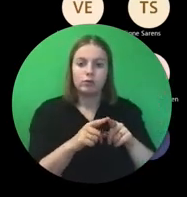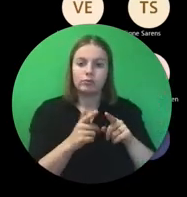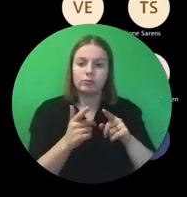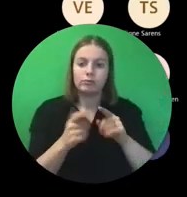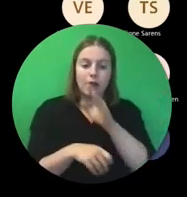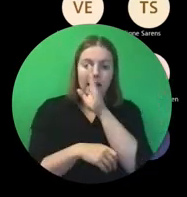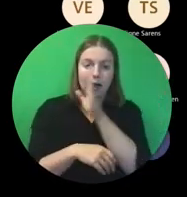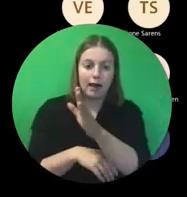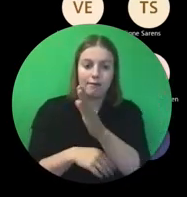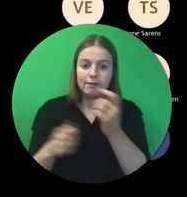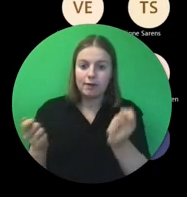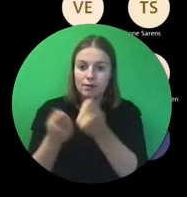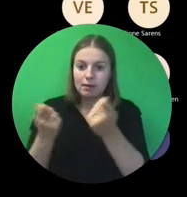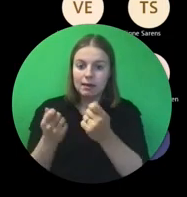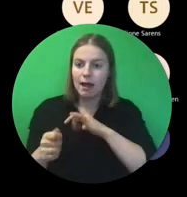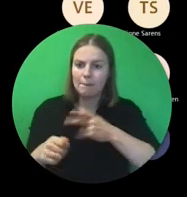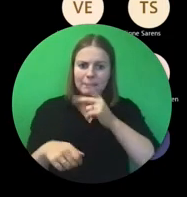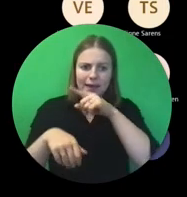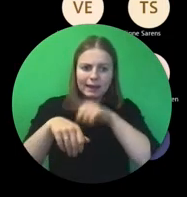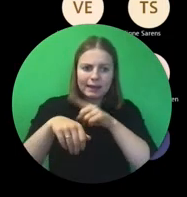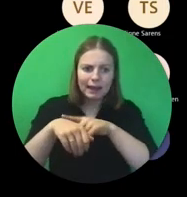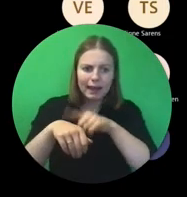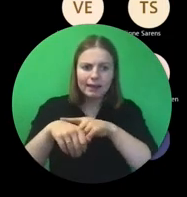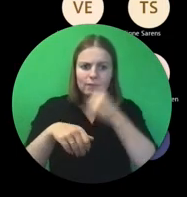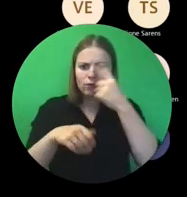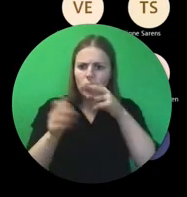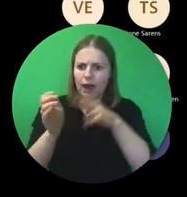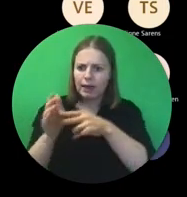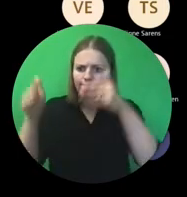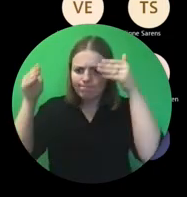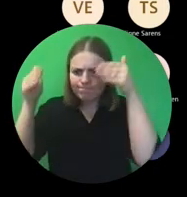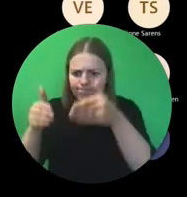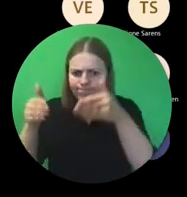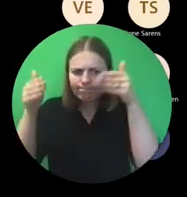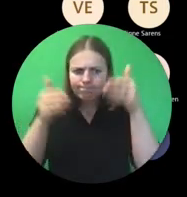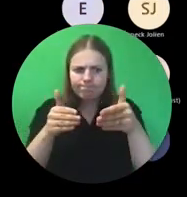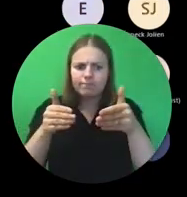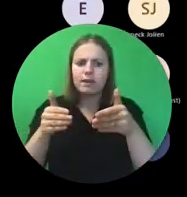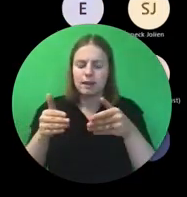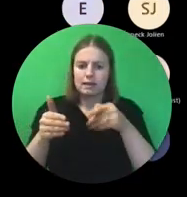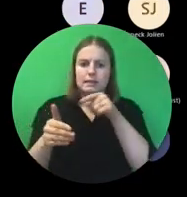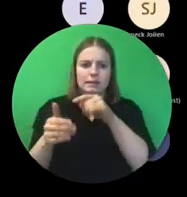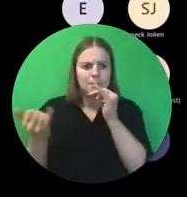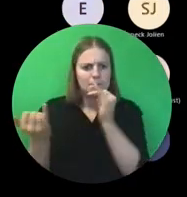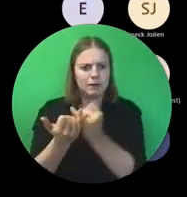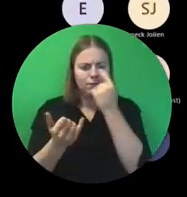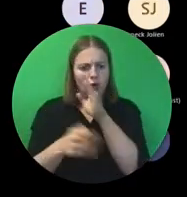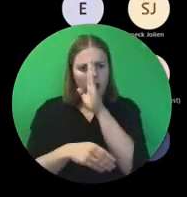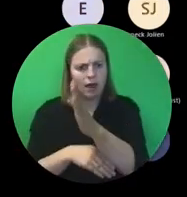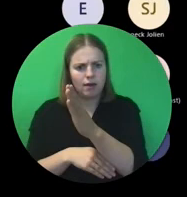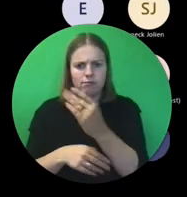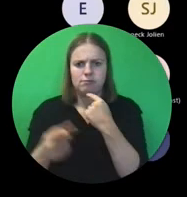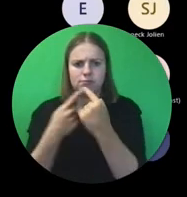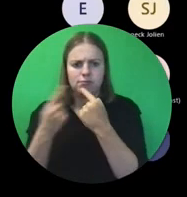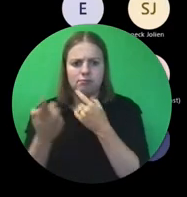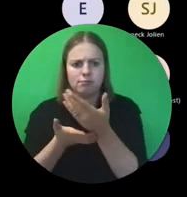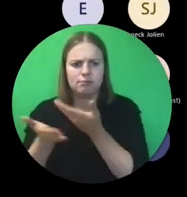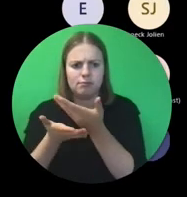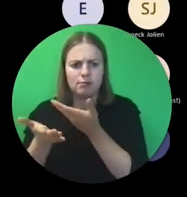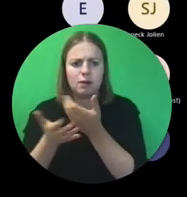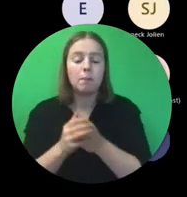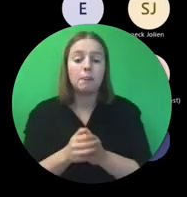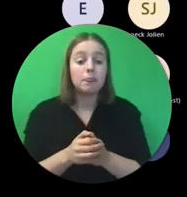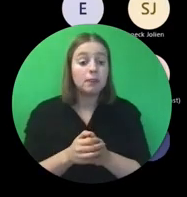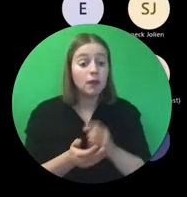-evenementen om echt die dingen op die dingen te focussen die je echt wel best live gaat doen. Voor wie zich